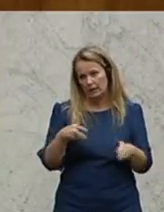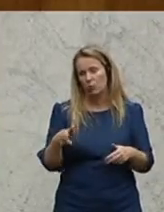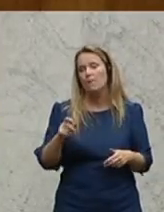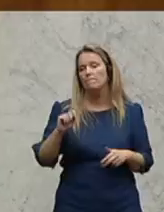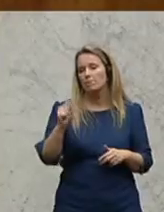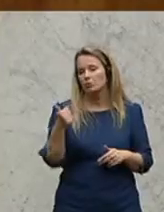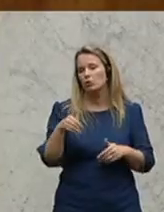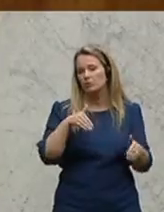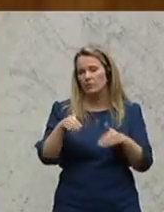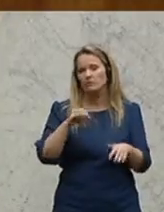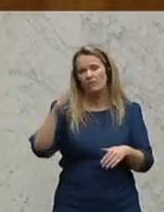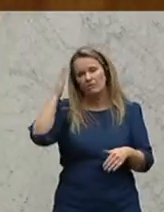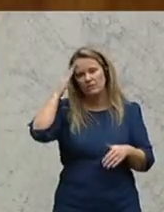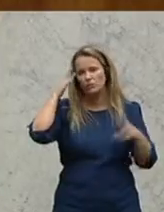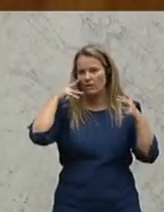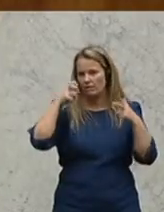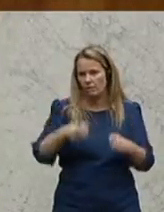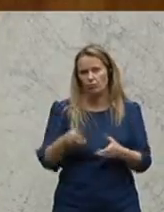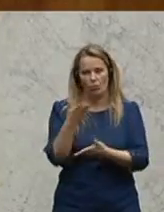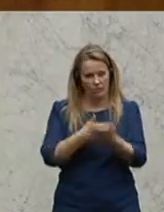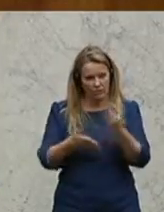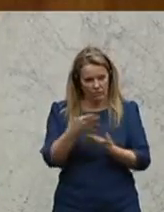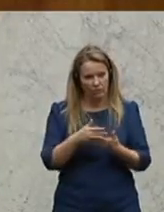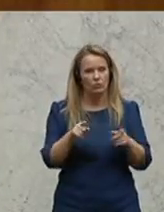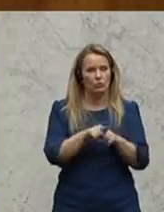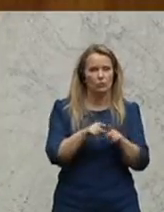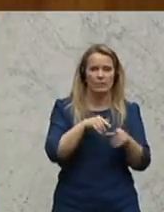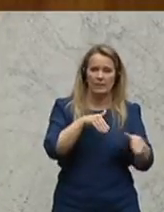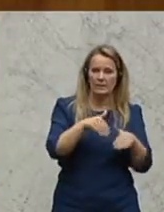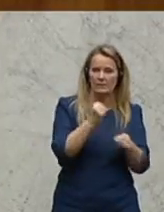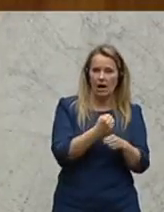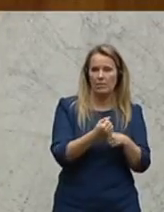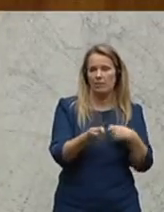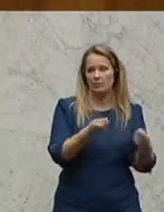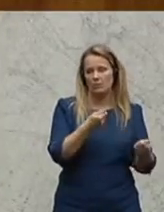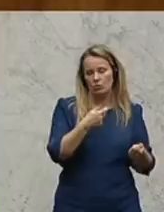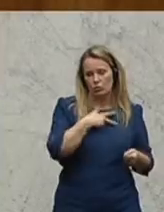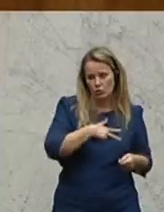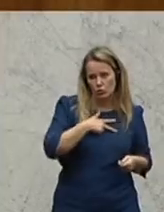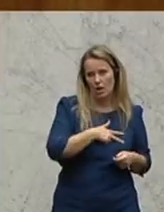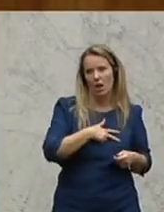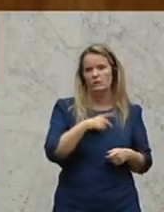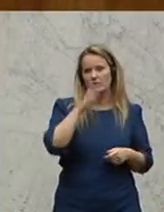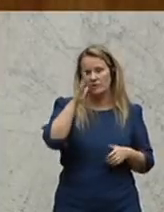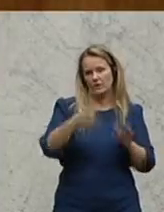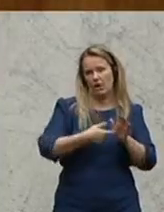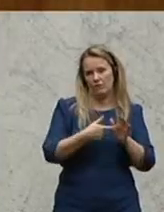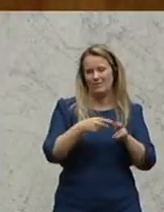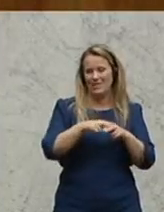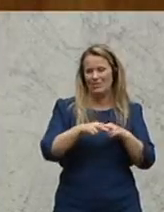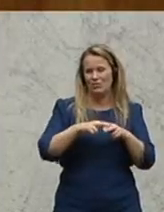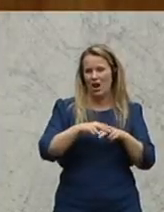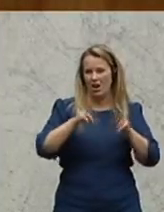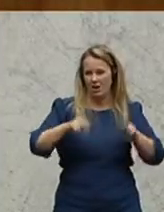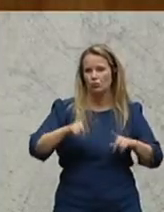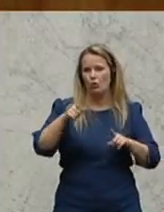insbesondere der Minister für Wissenschaft, Forschung und Wirtschaft sowie der Minister für Arbeit und Soziales werden aufgefordert, dem Nationalrat umgehend